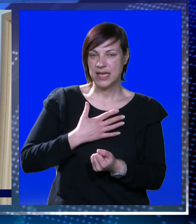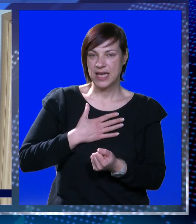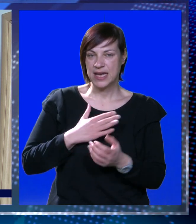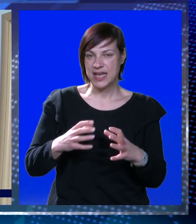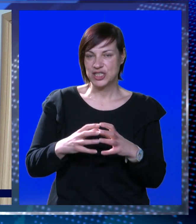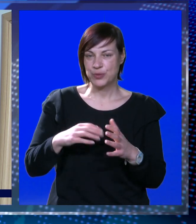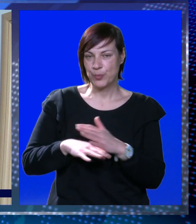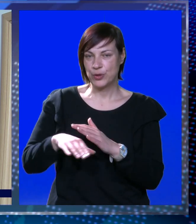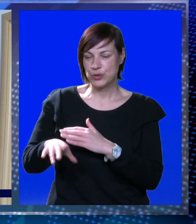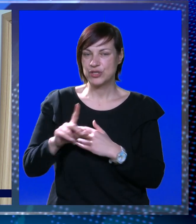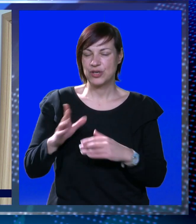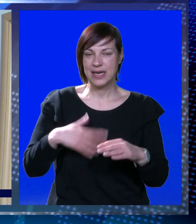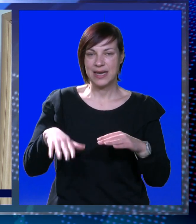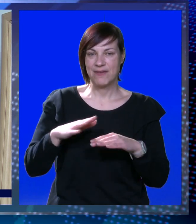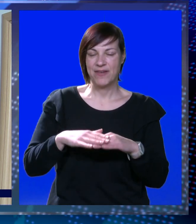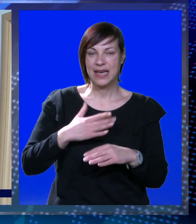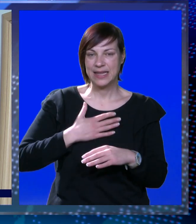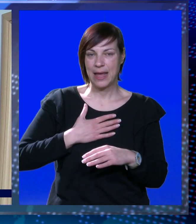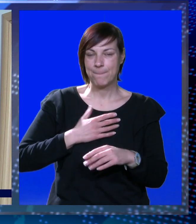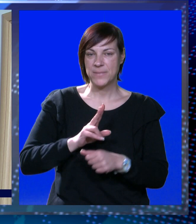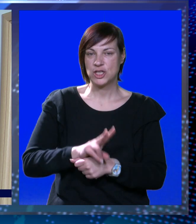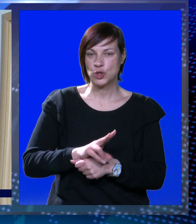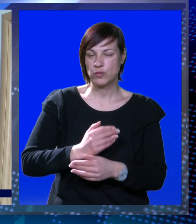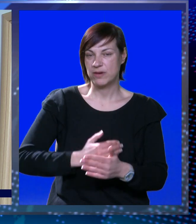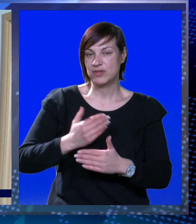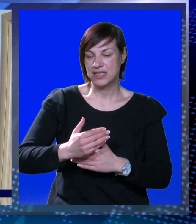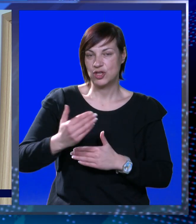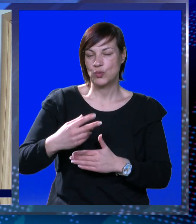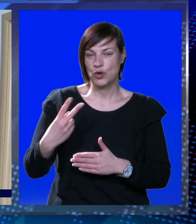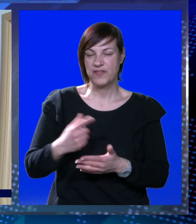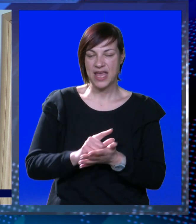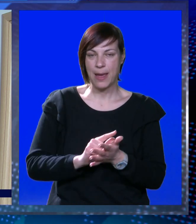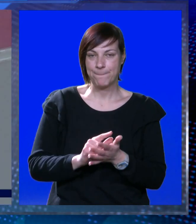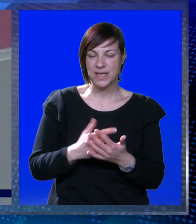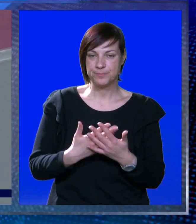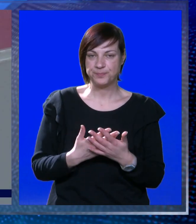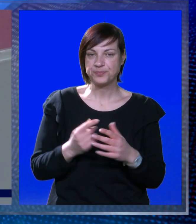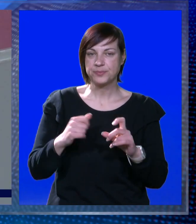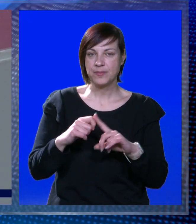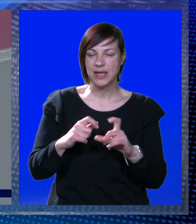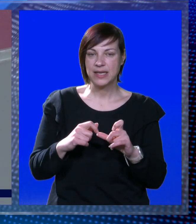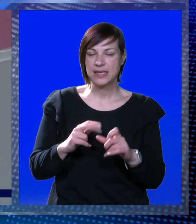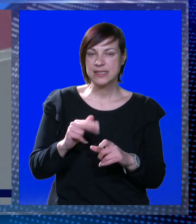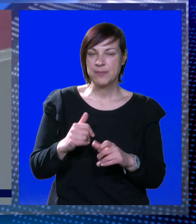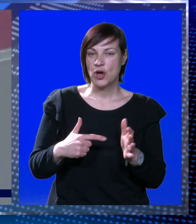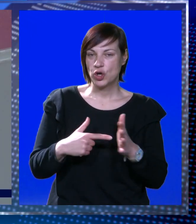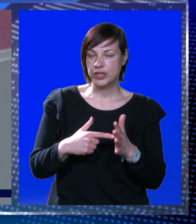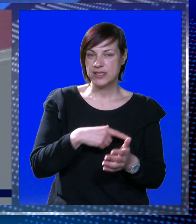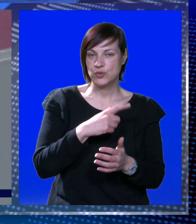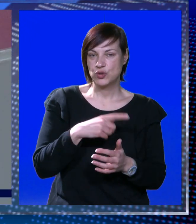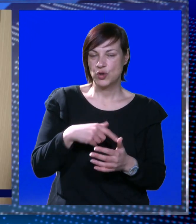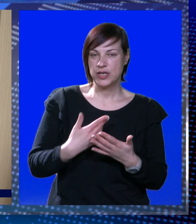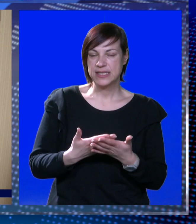a naš skladični prostor zaista nije velik da je onda mi čuvamo za neko drugo vrijeme. Karitas ima oko tisuću